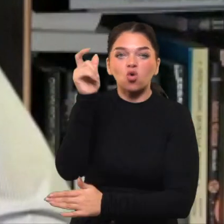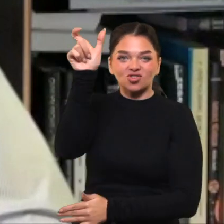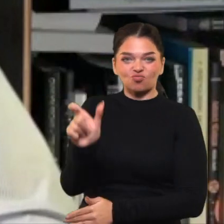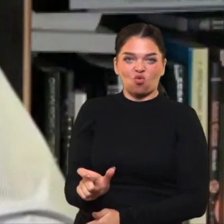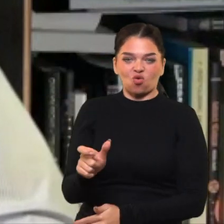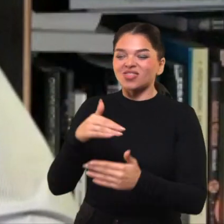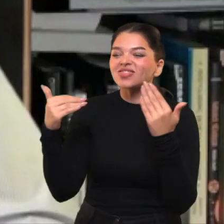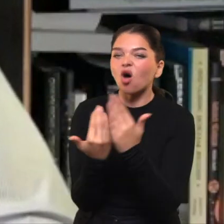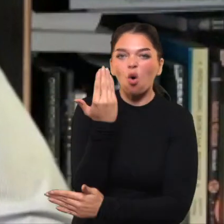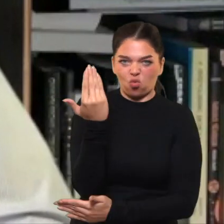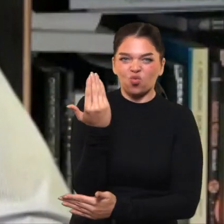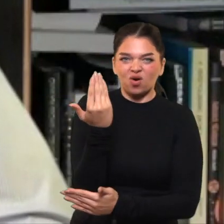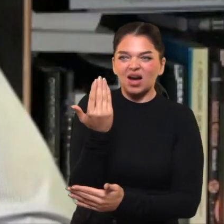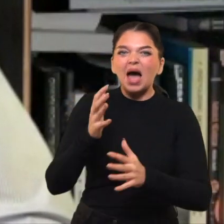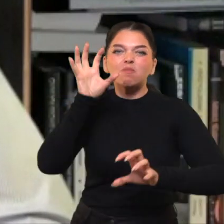Mes tai matome.